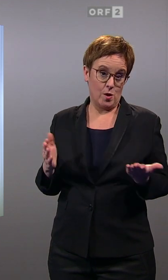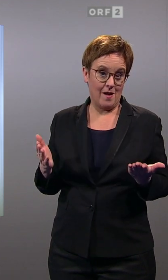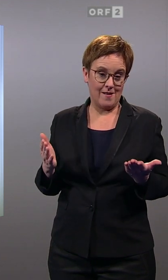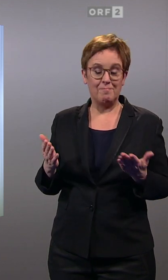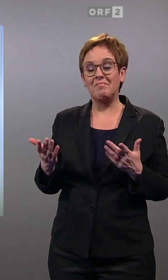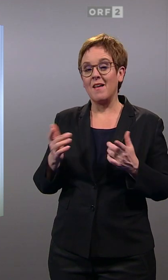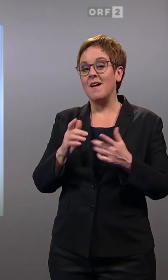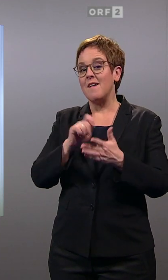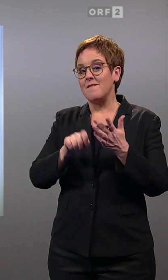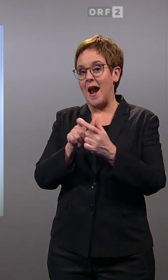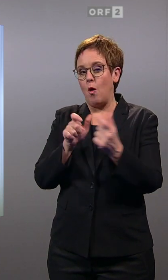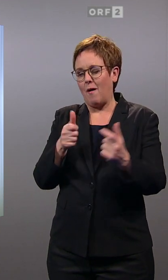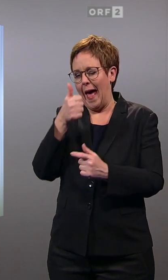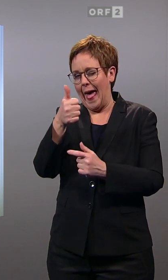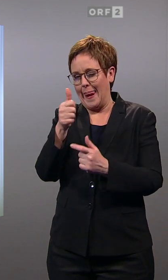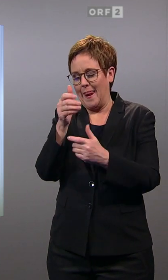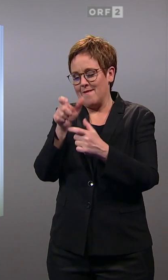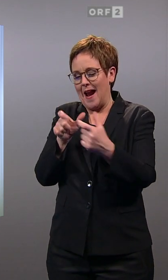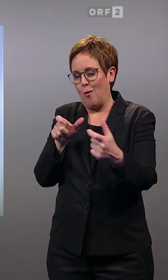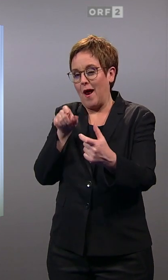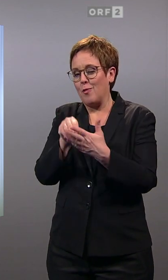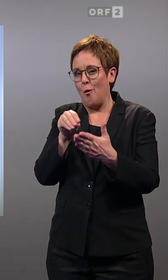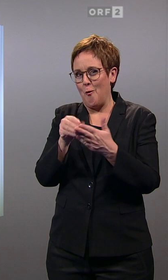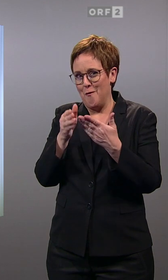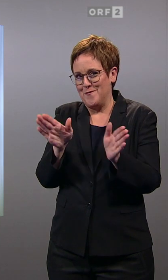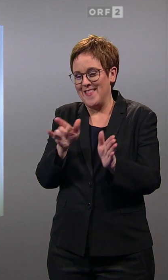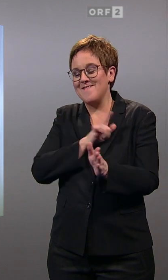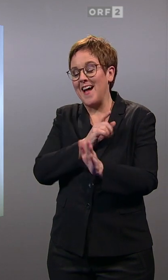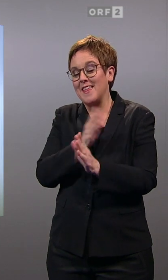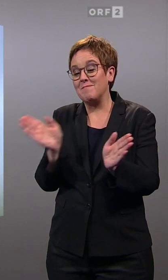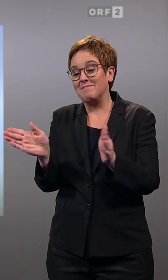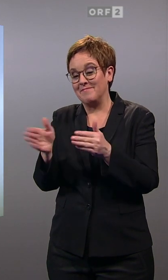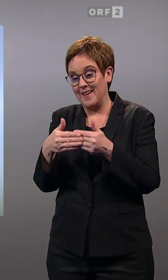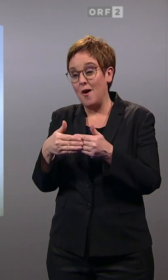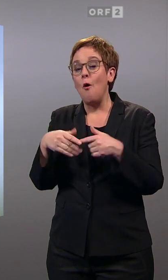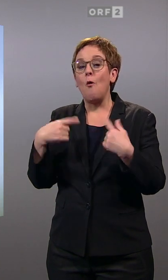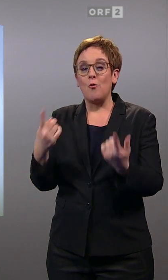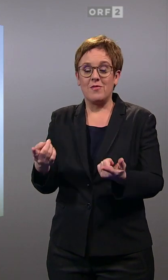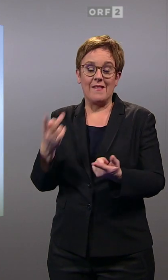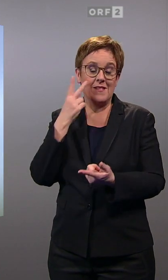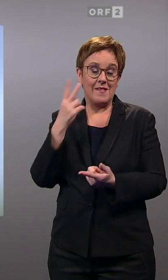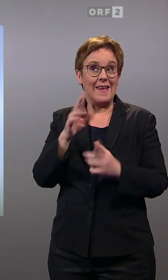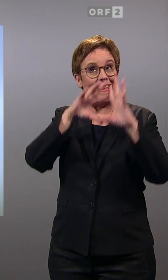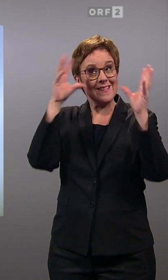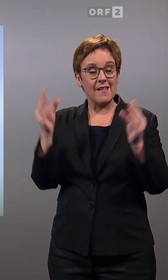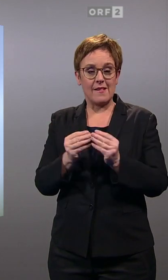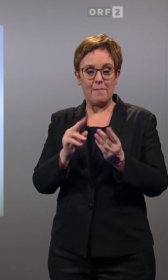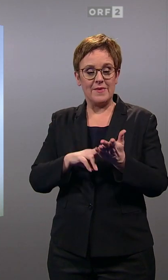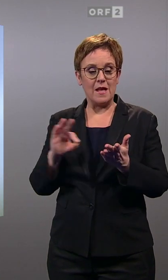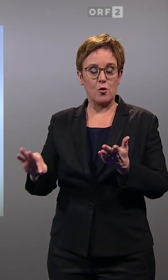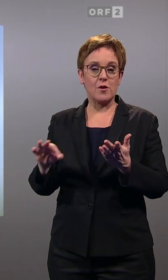Wahllokale oder ein letztes Wahllokal hat noch offen. Und dann werden wir sehen, ob die Niederösterreichische Volkspartei in der